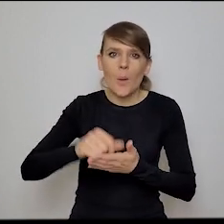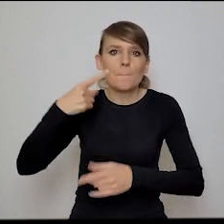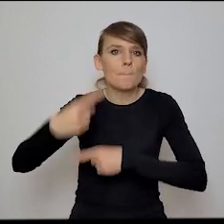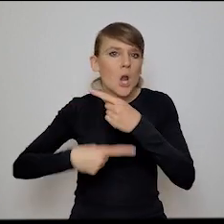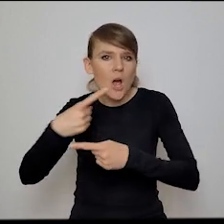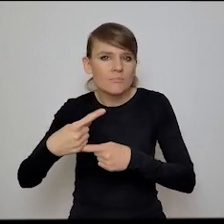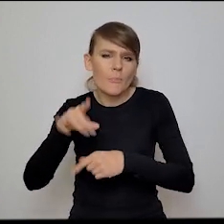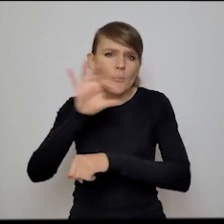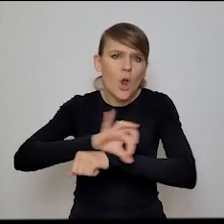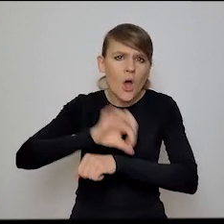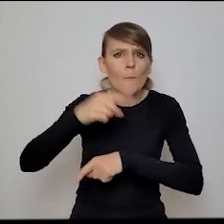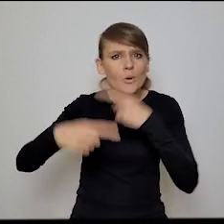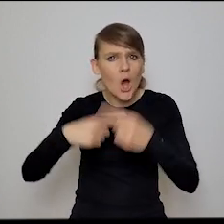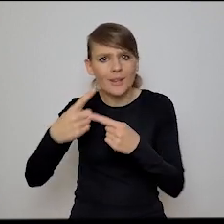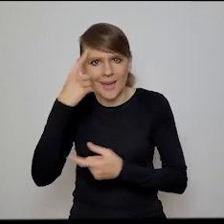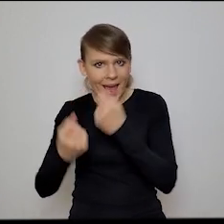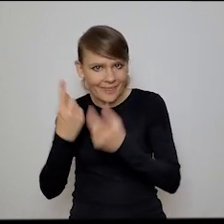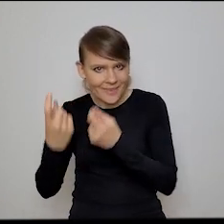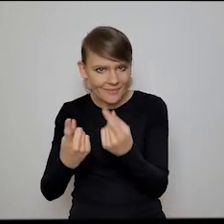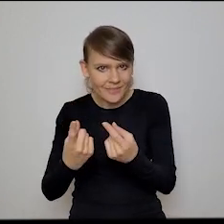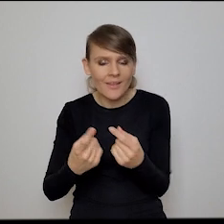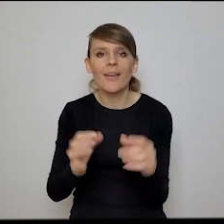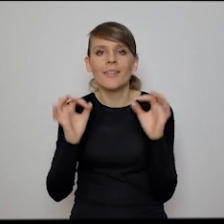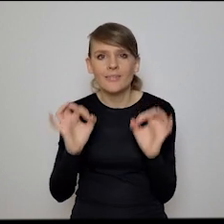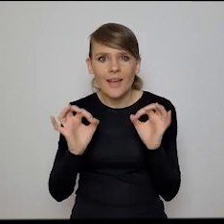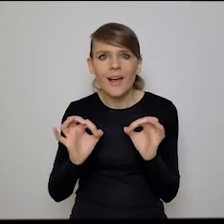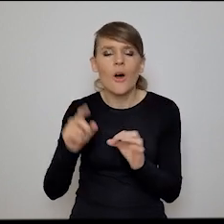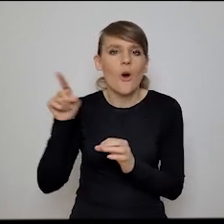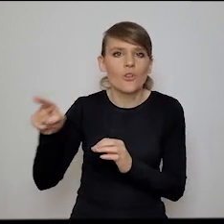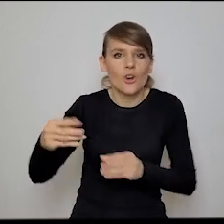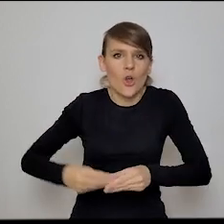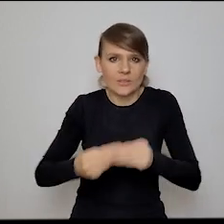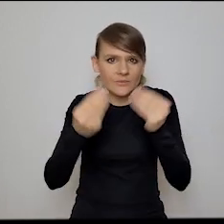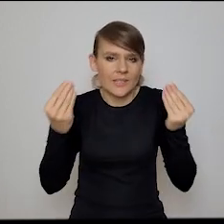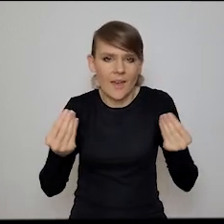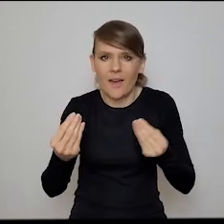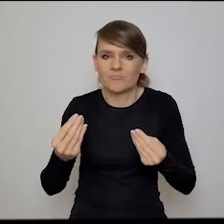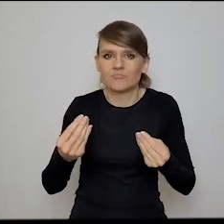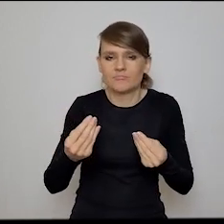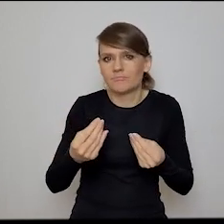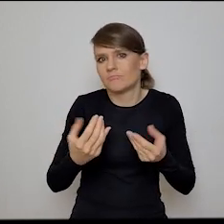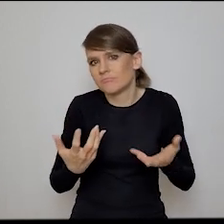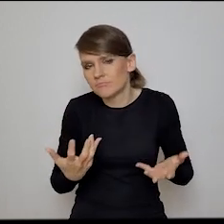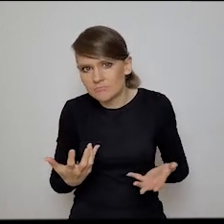procesami, czy projektowaniem procesów kreatywnych, w tej chwili rozwija takie właśnie